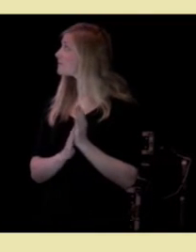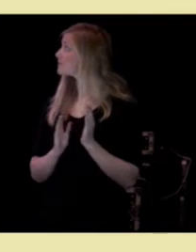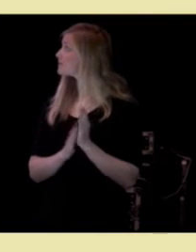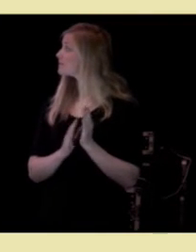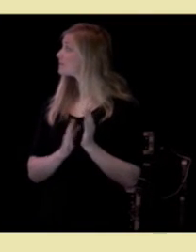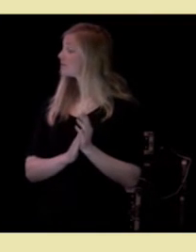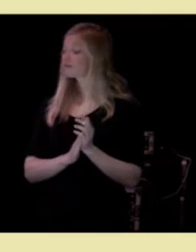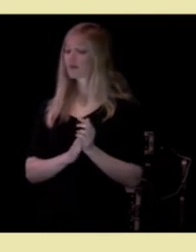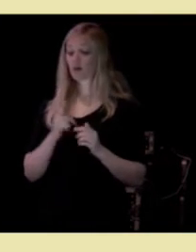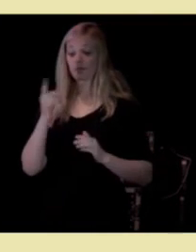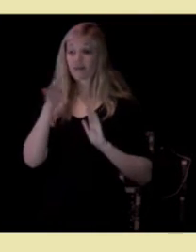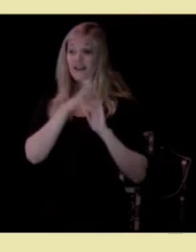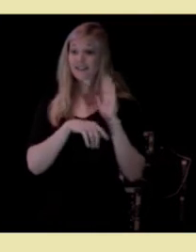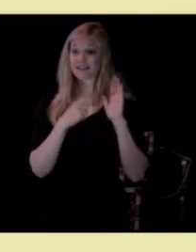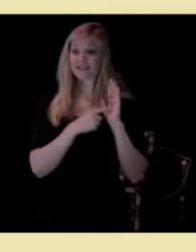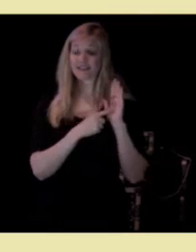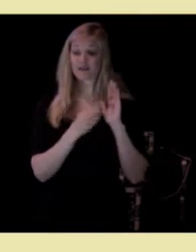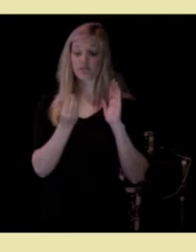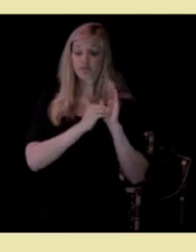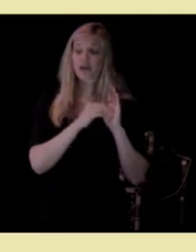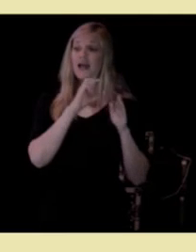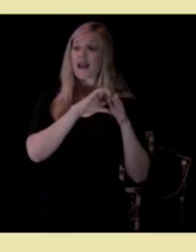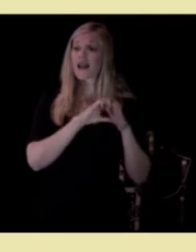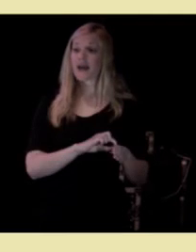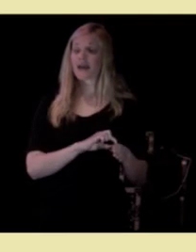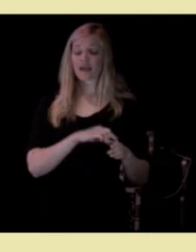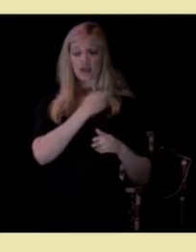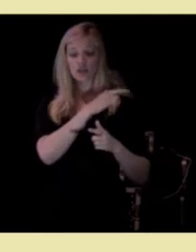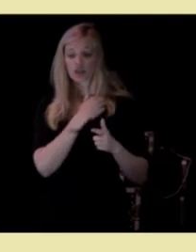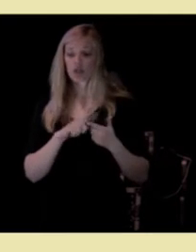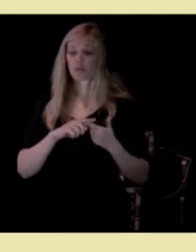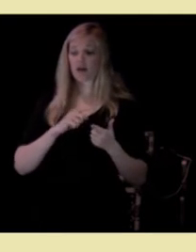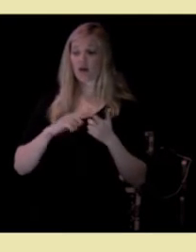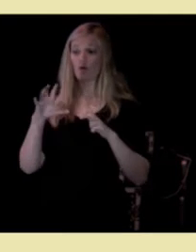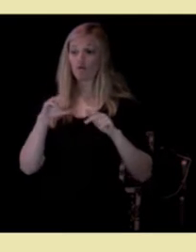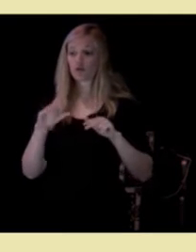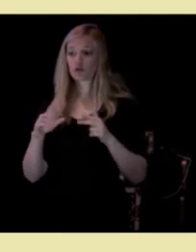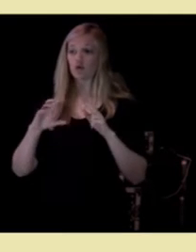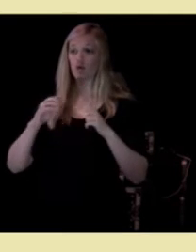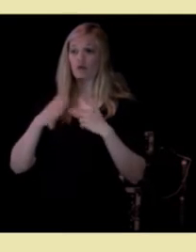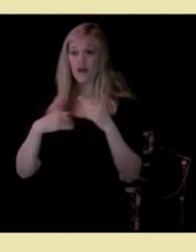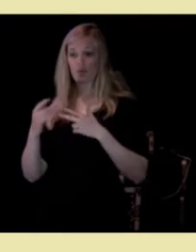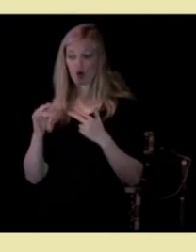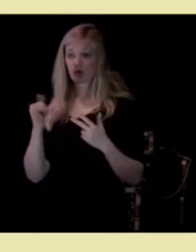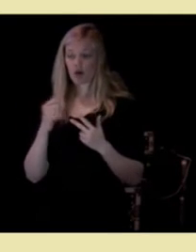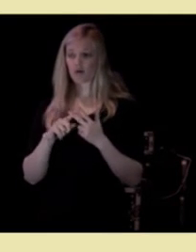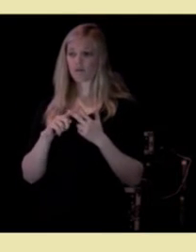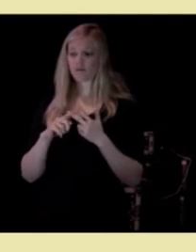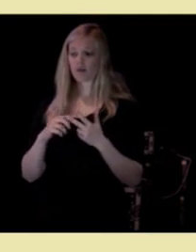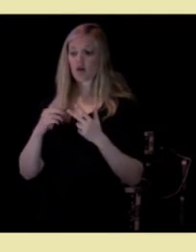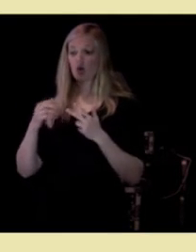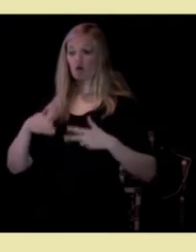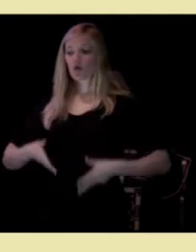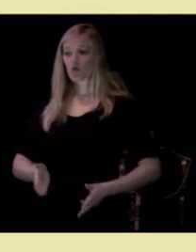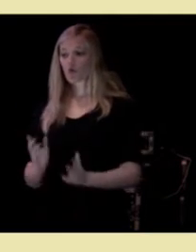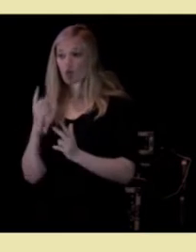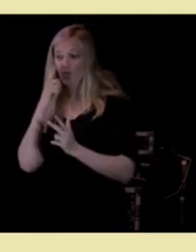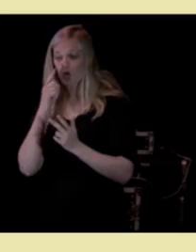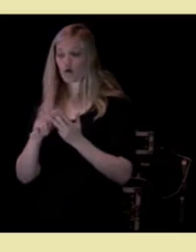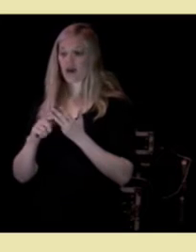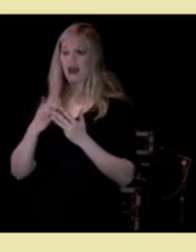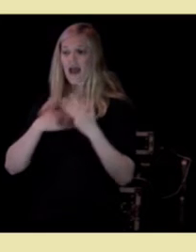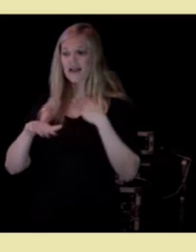På den listen skal det stå lege, sykepleier og fysioterapeut. Det skal stå jordmor og helsestøster